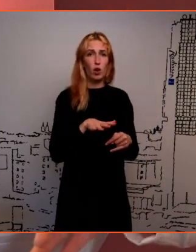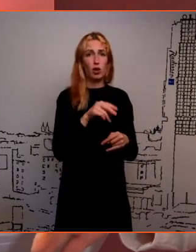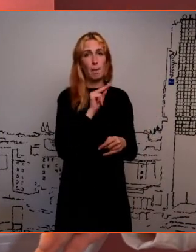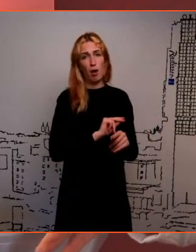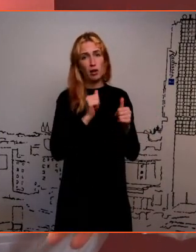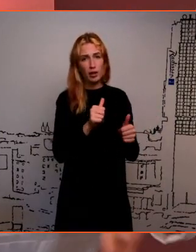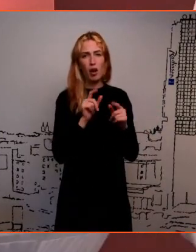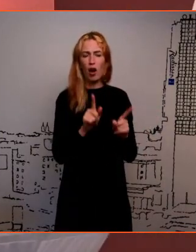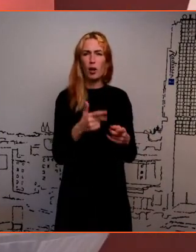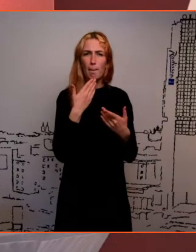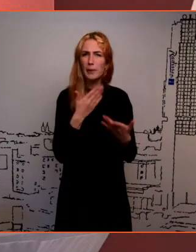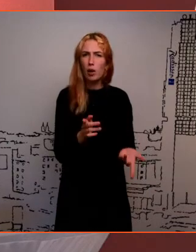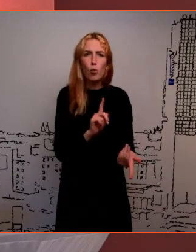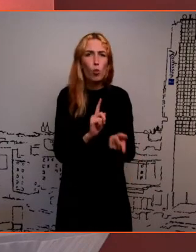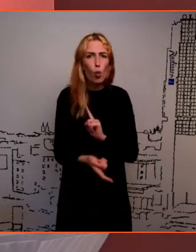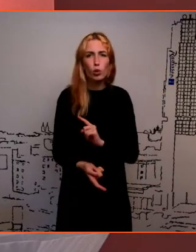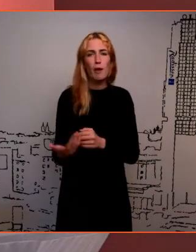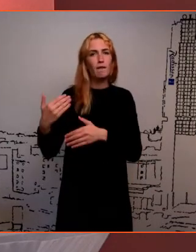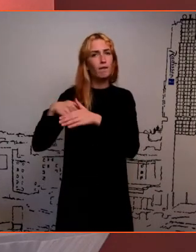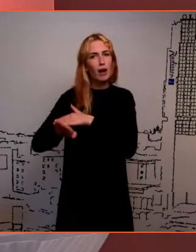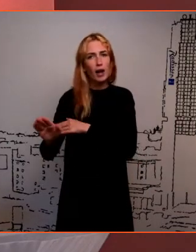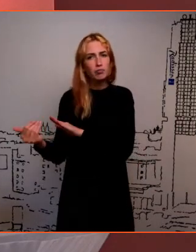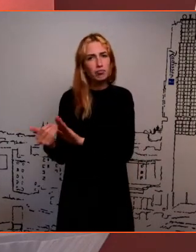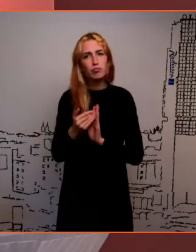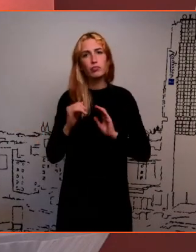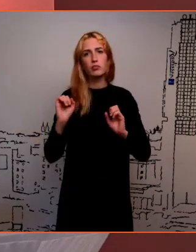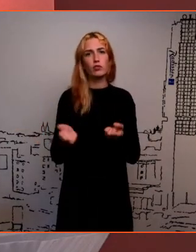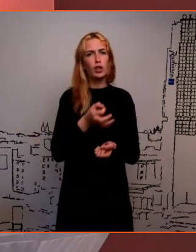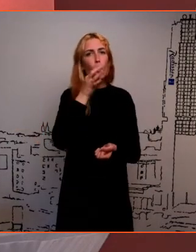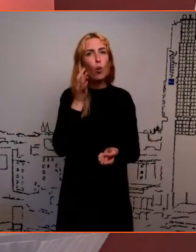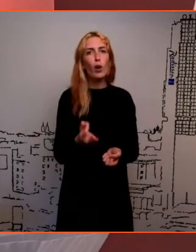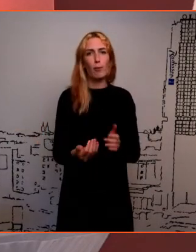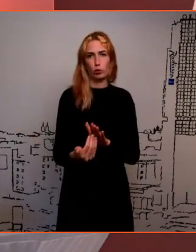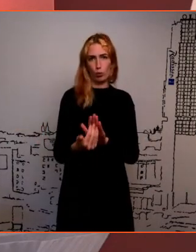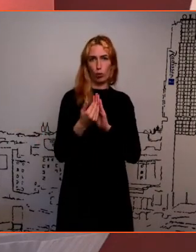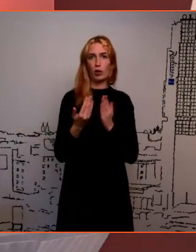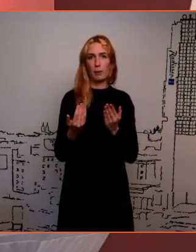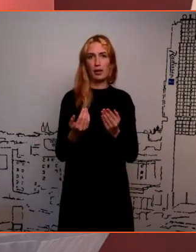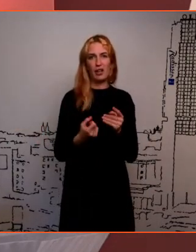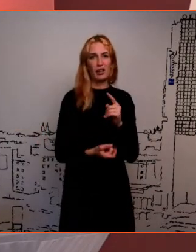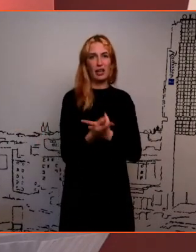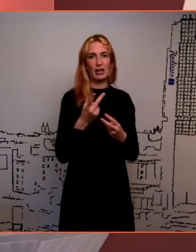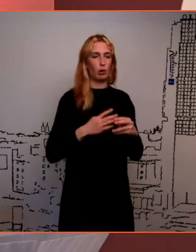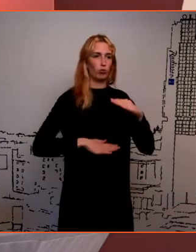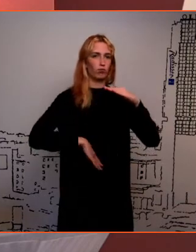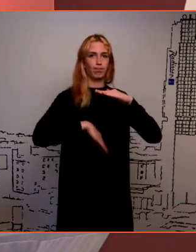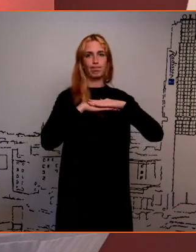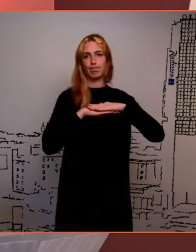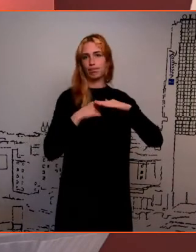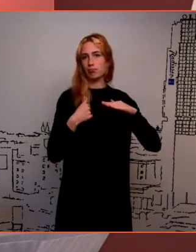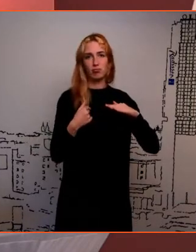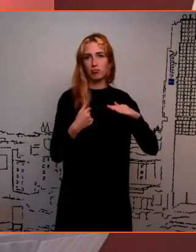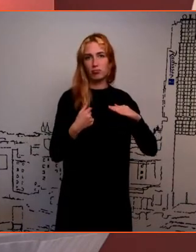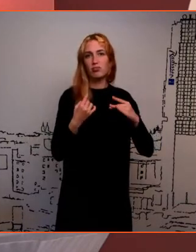kas väljas pool, kas tekib see kogemust, tekib mingisugune ammendatus või plateau, et ma